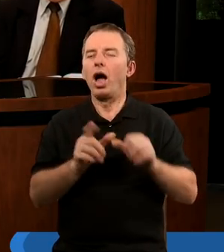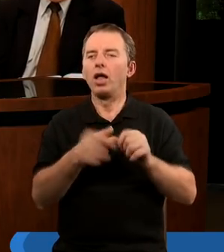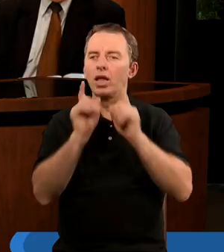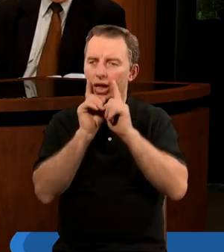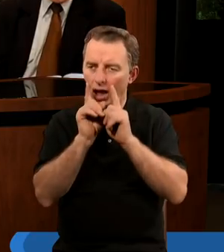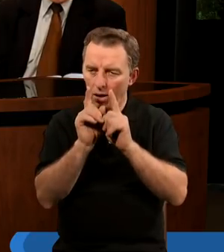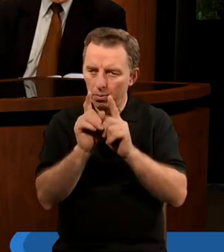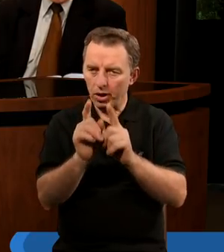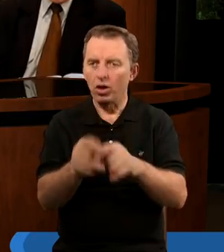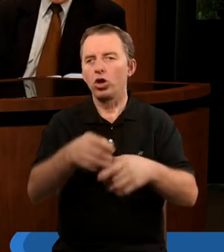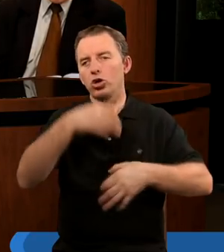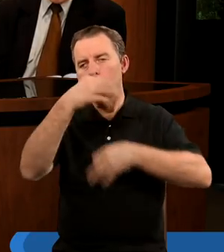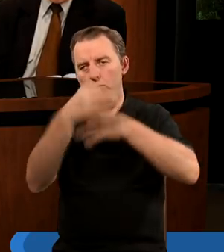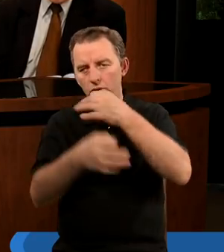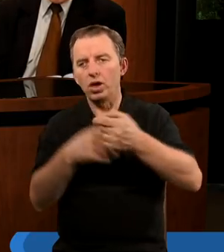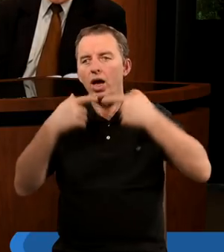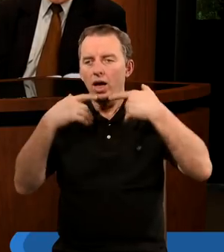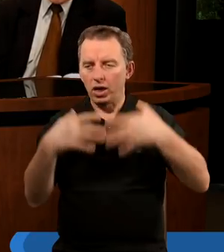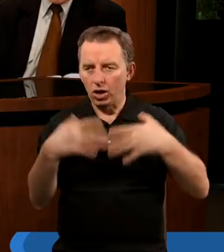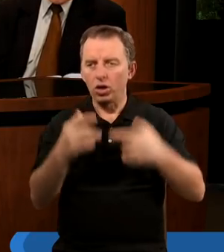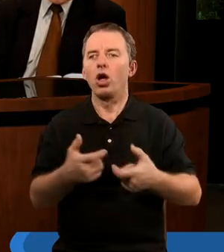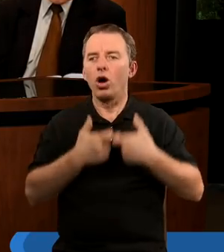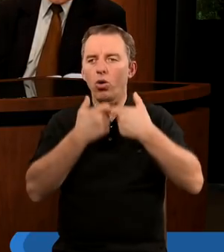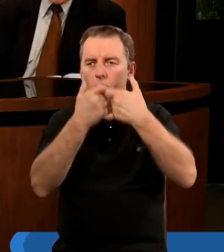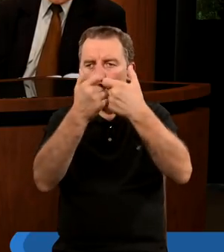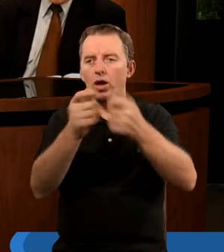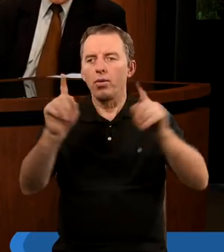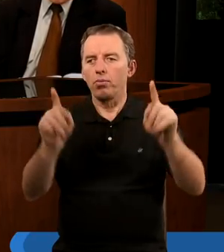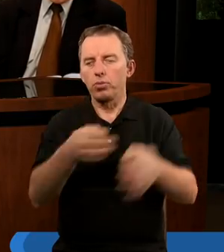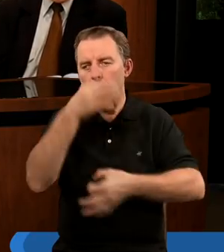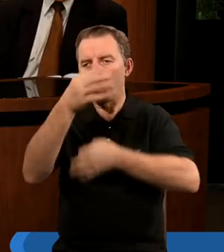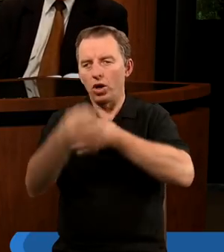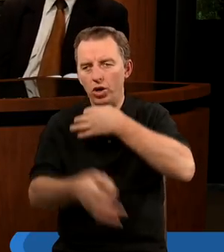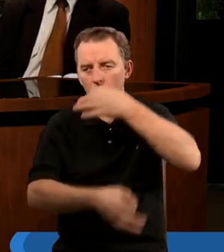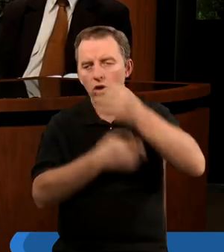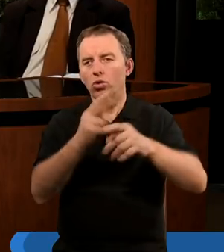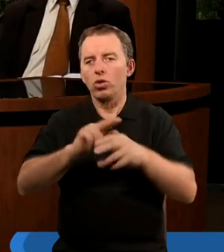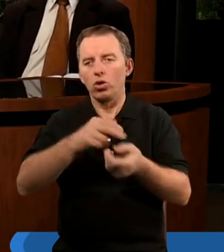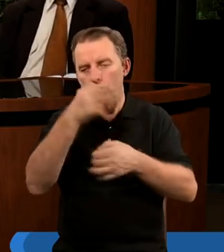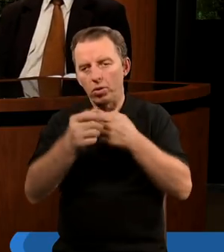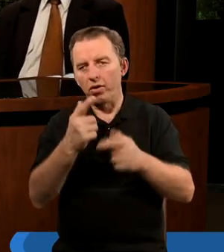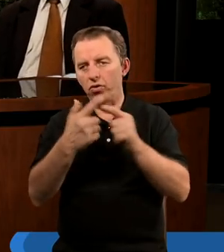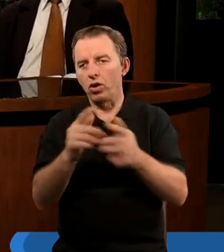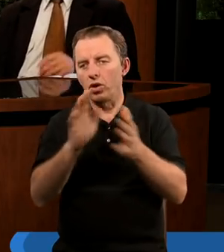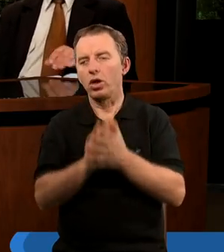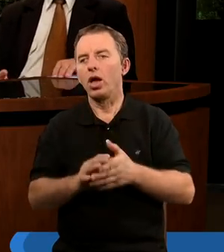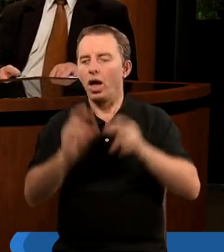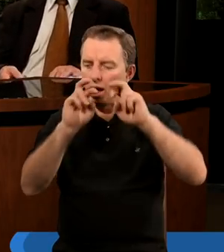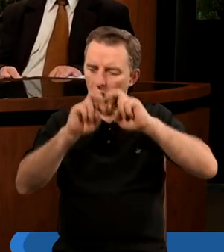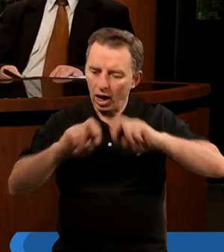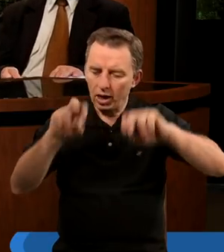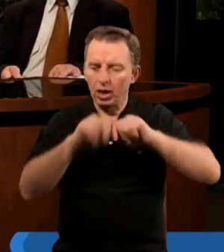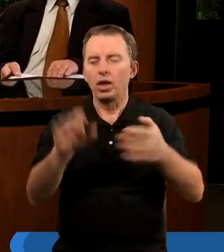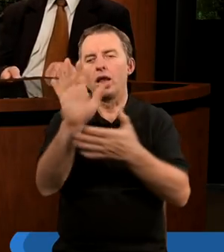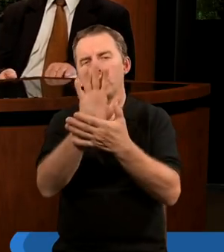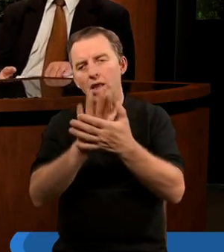Ale tak nabrałem pragnienia śpiewać radośnie, głośno pieśni, które są śpiewane w kościele. Analizować